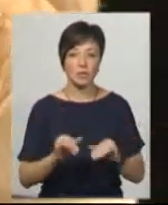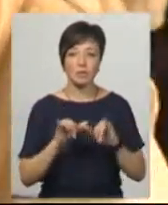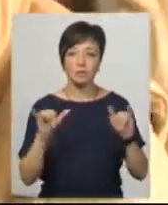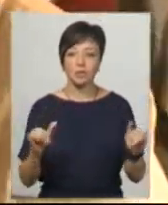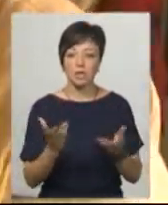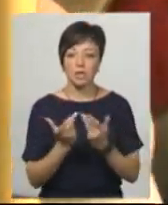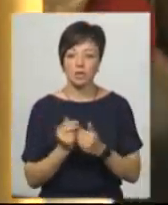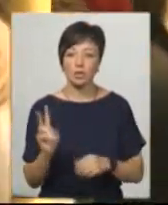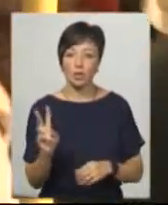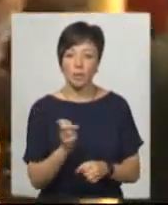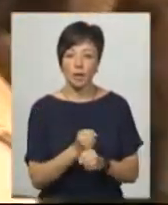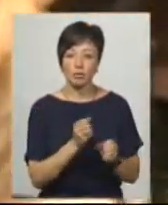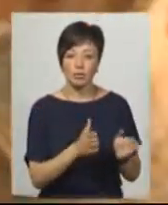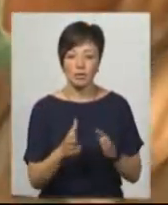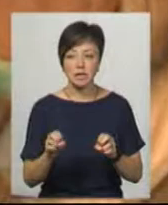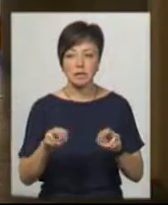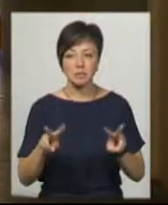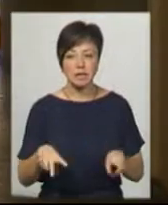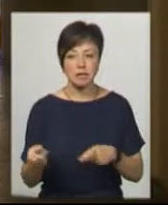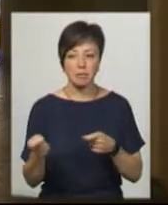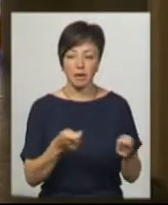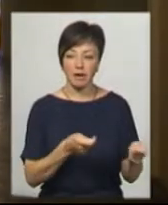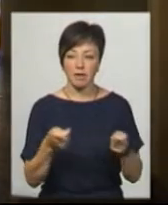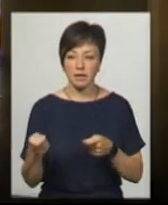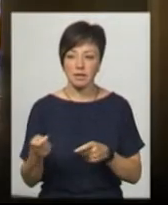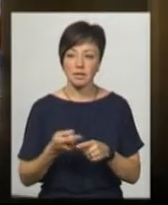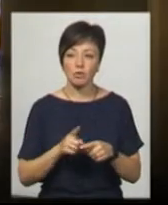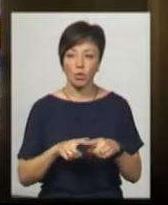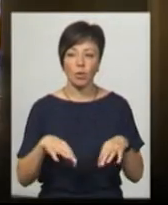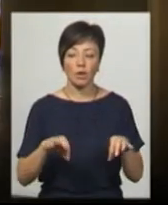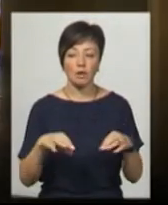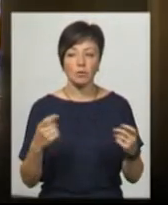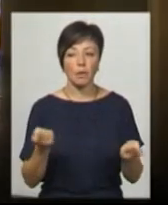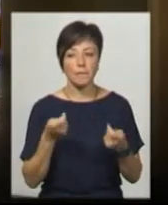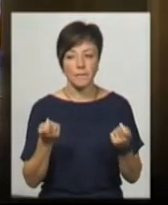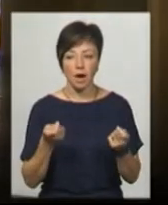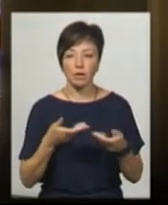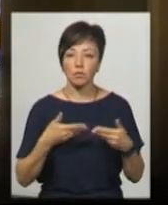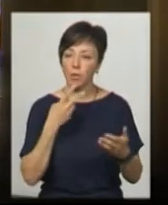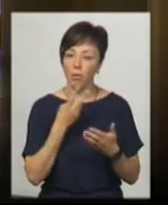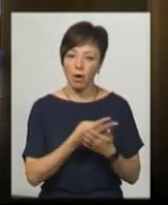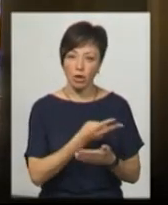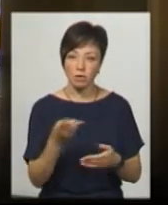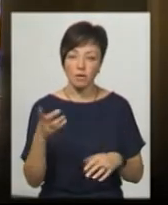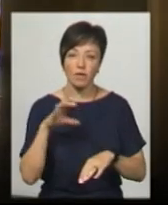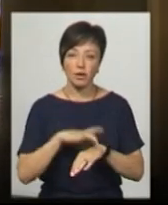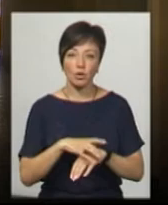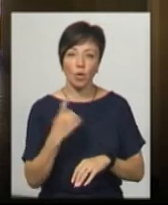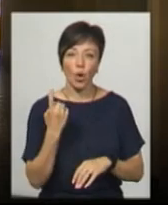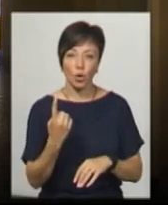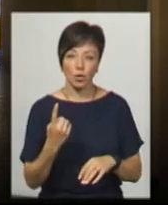тролейбусів, які працюють у режимі спецперевезень. Звичайно, що цього транспорту мало. Ми вже бачимо, що це фактично одна